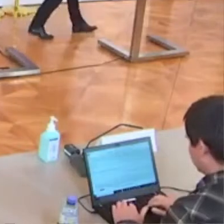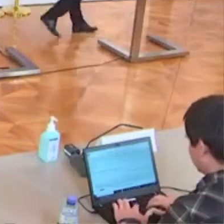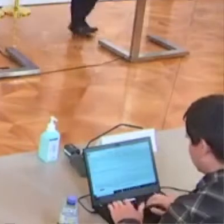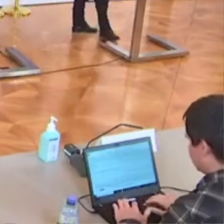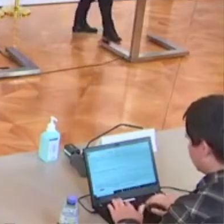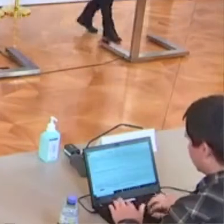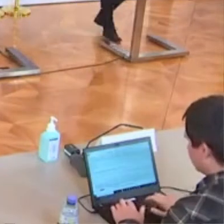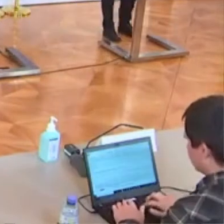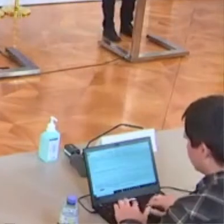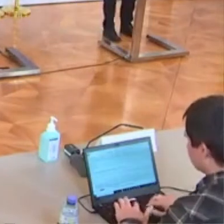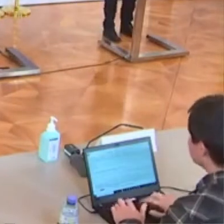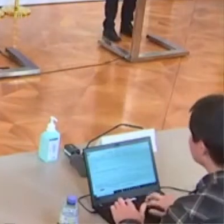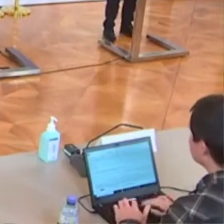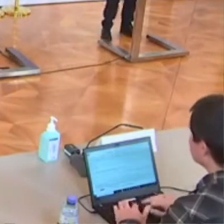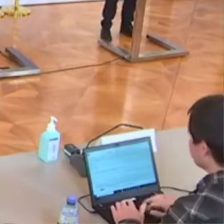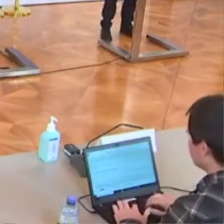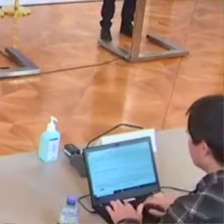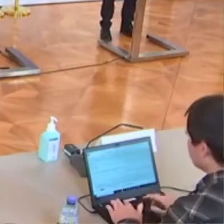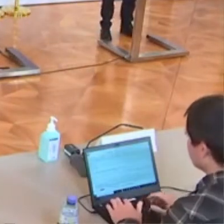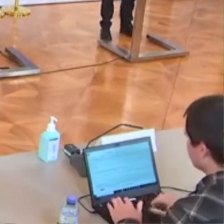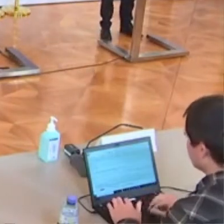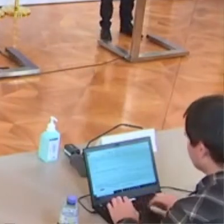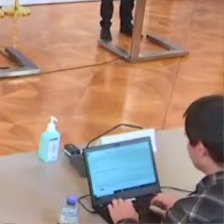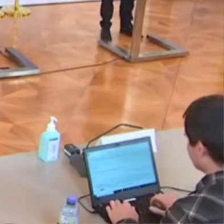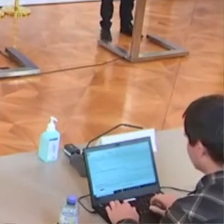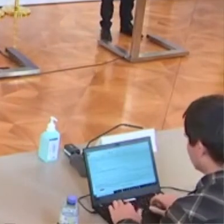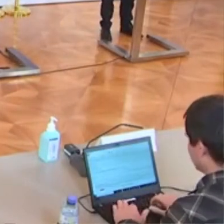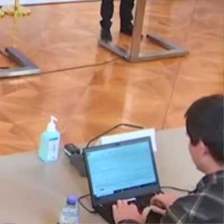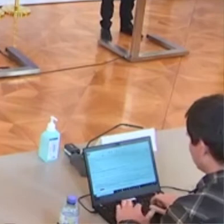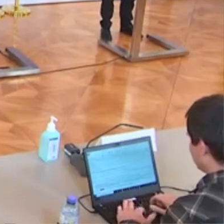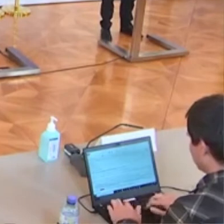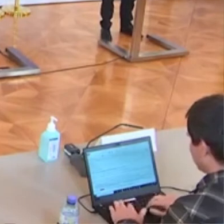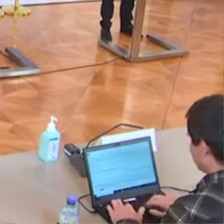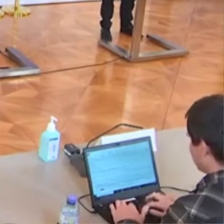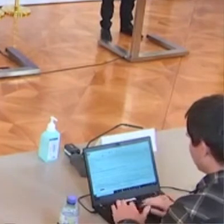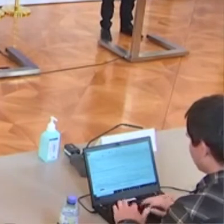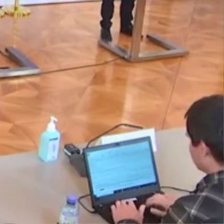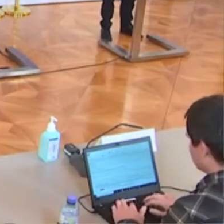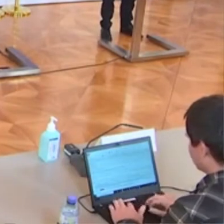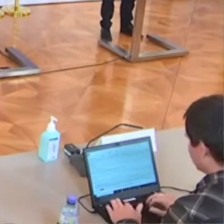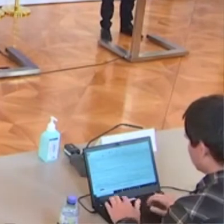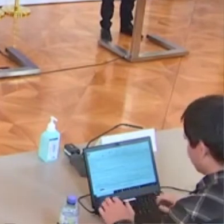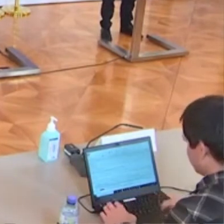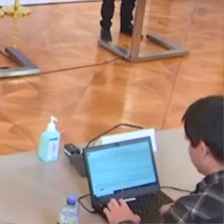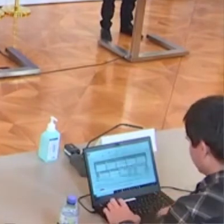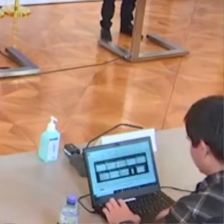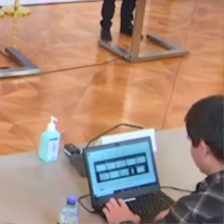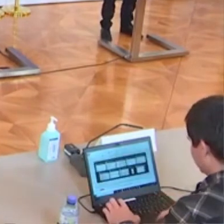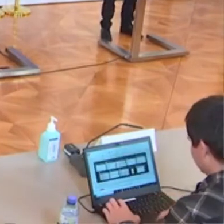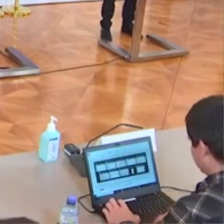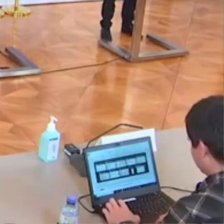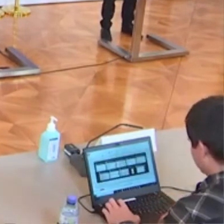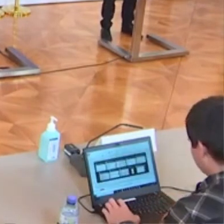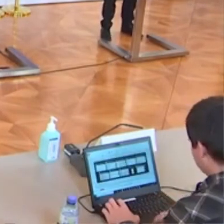Sehr geehrte Damen und Herren, herzlich willkommen zur Pressekonferenz im Anschluss an Beratungen der Bundesregierung und ich ersuche